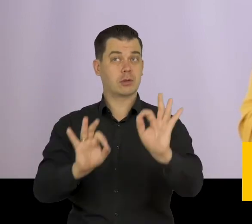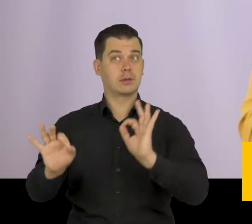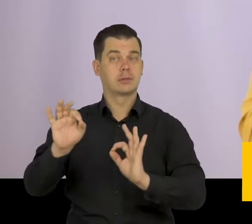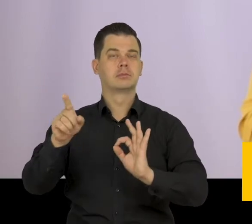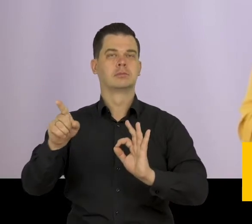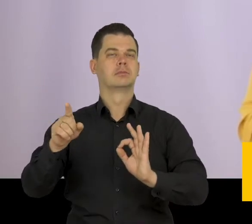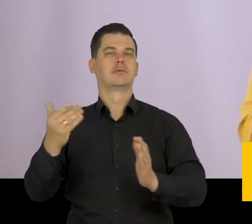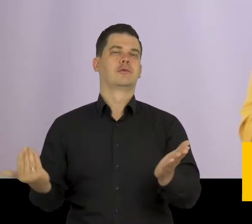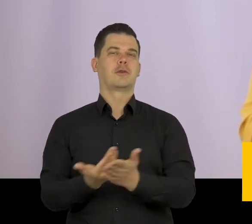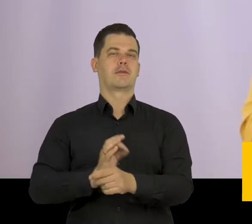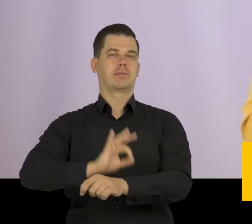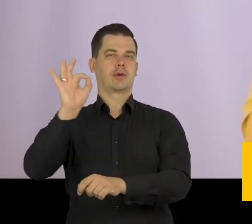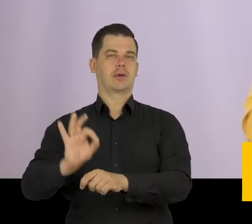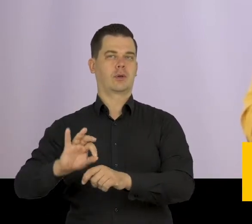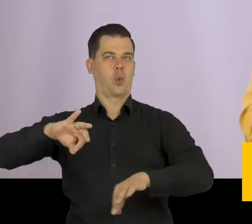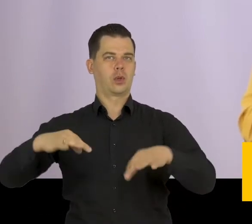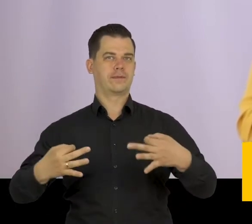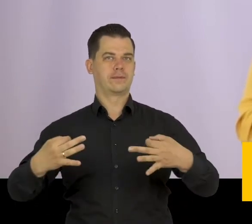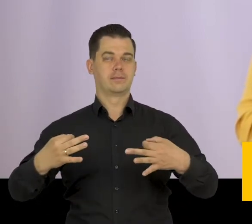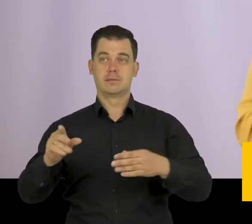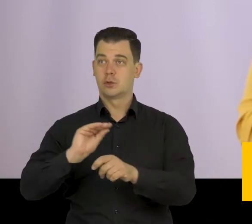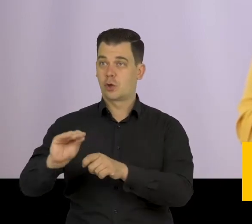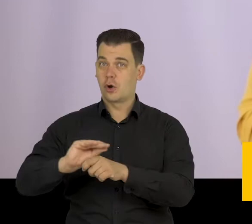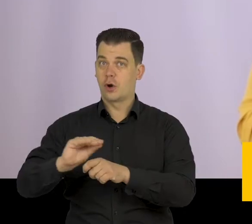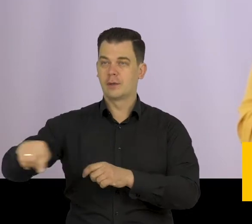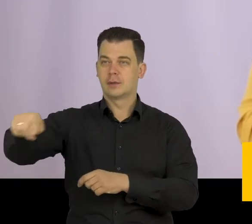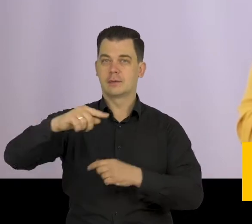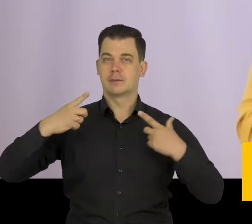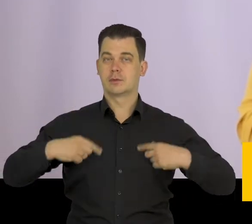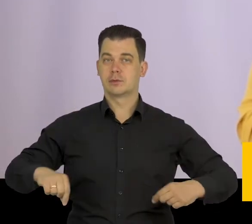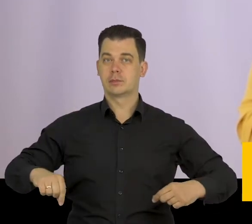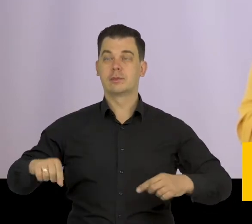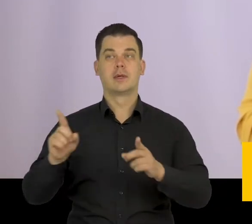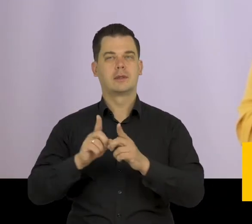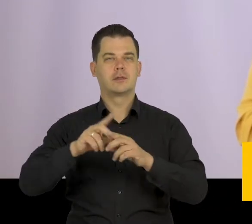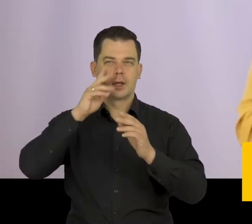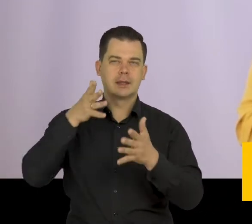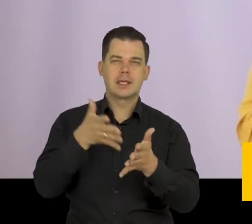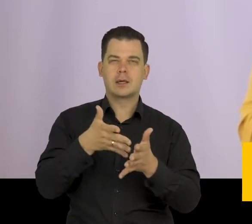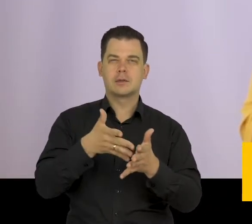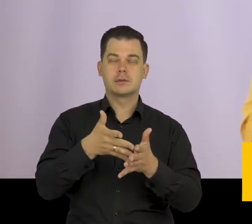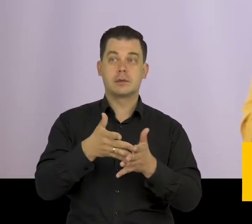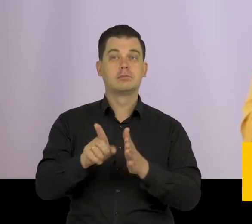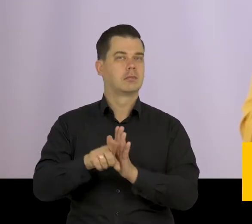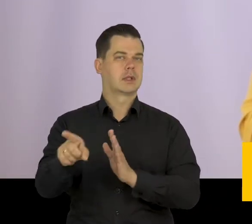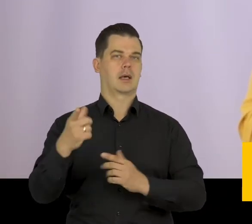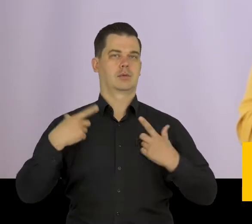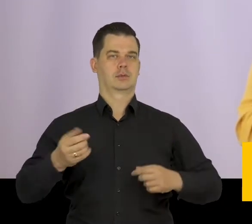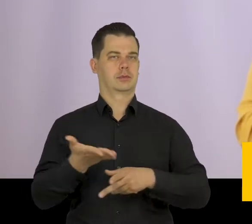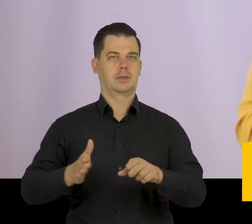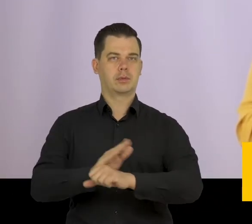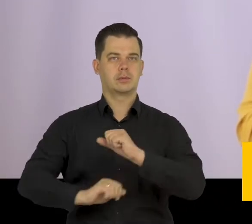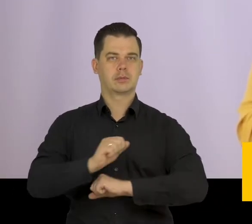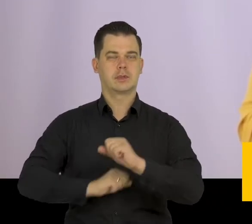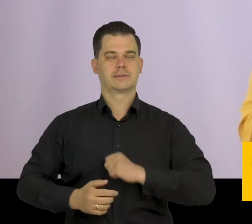projektowania uniwersalnego, szkolą personel oraz zaopatrują się w sprzęt diagnostyczny przyjazny osobom z